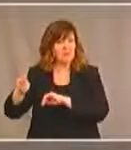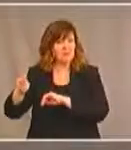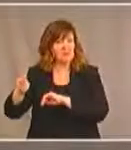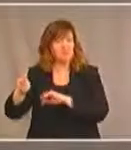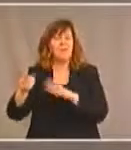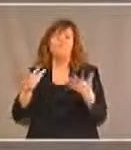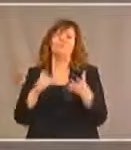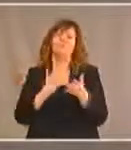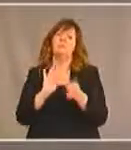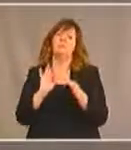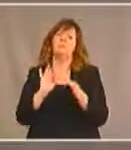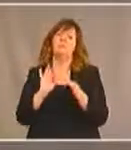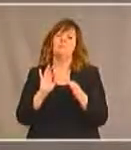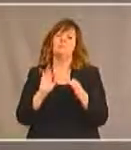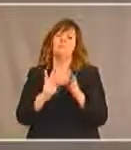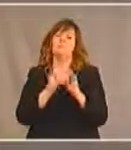je me suis perdu.